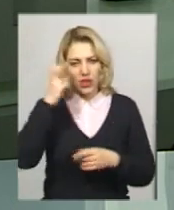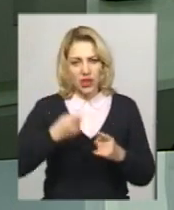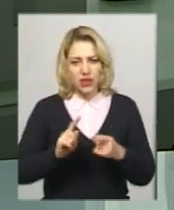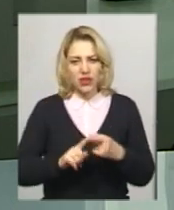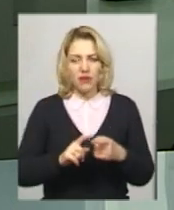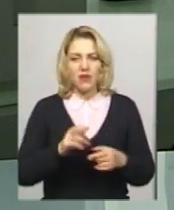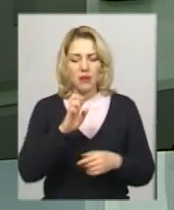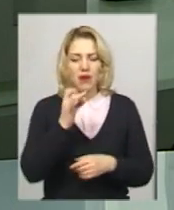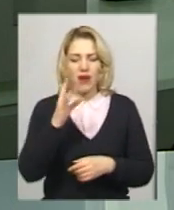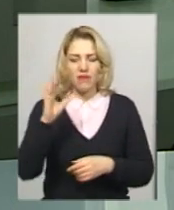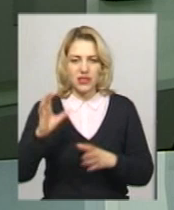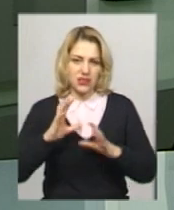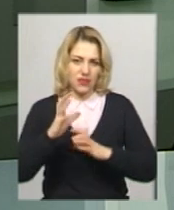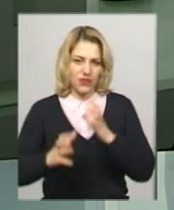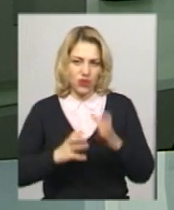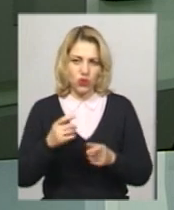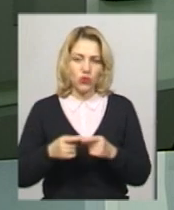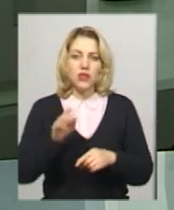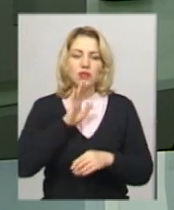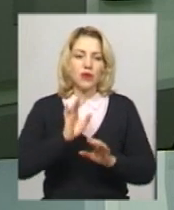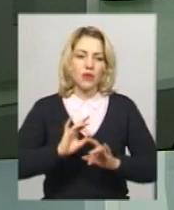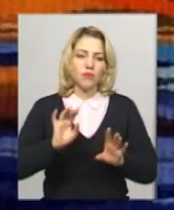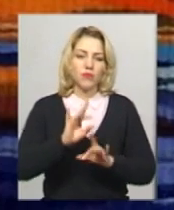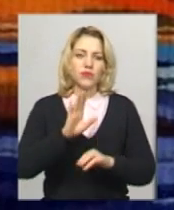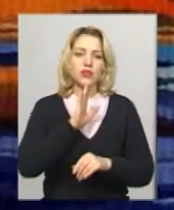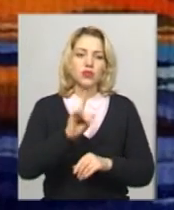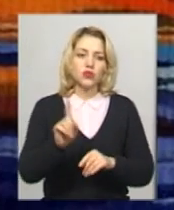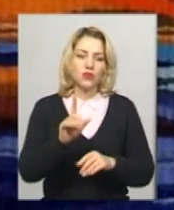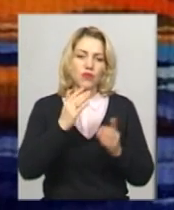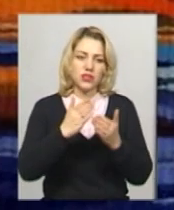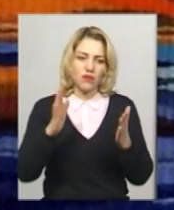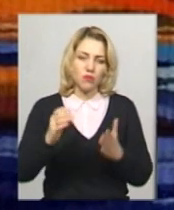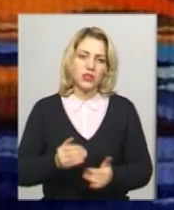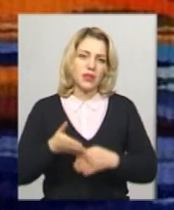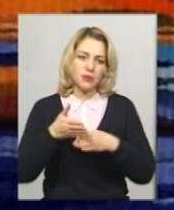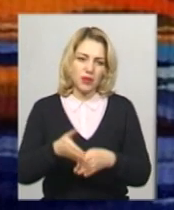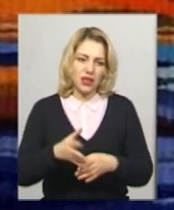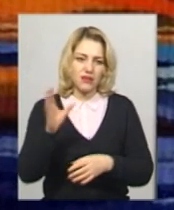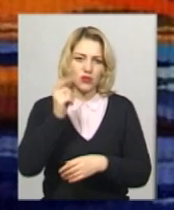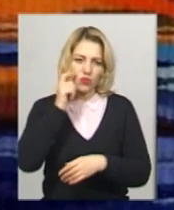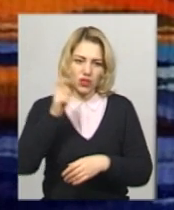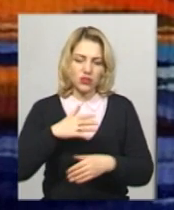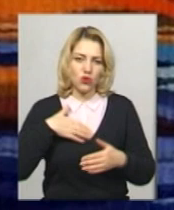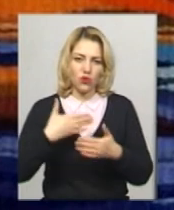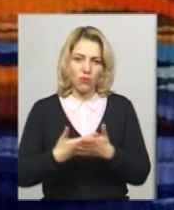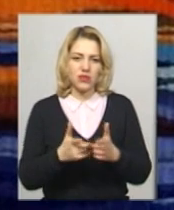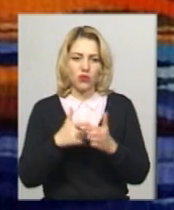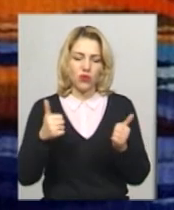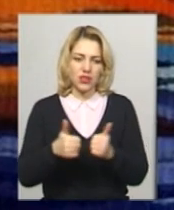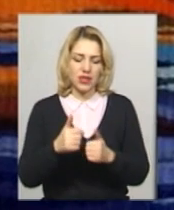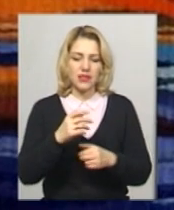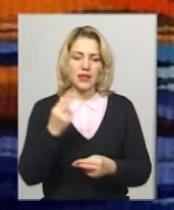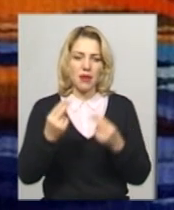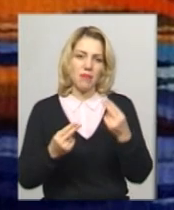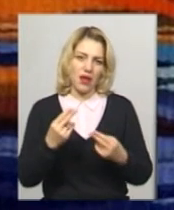будинку школяра Юлія Степанюк. Вона повідомила, виставка відбудеться за сприяння всеукраїнської громадської організації «Барви життя» і